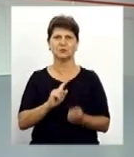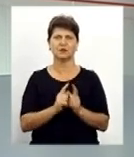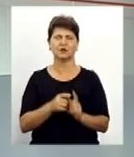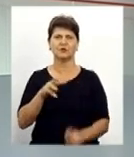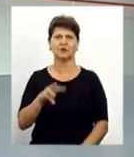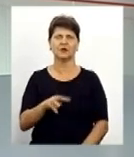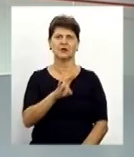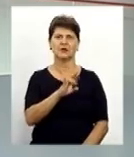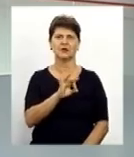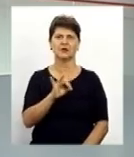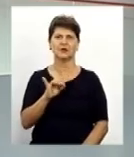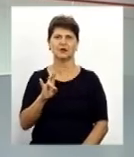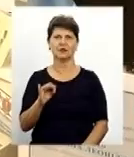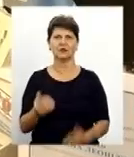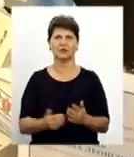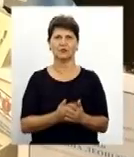І сьогодні у випуску ви побачите.